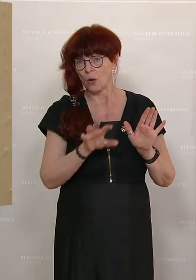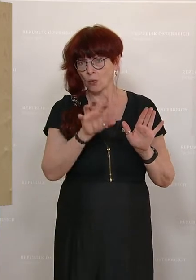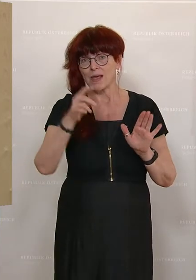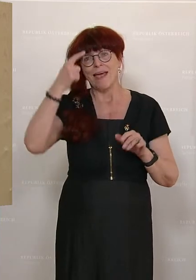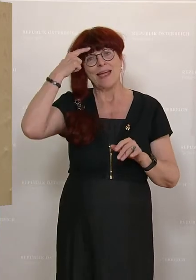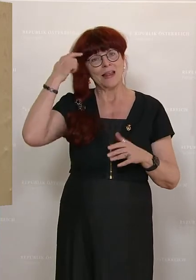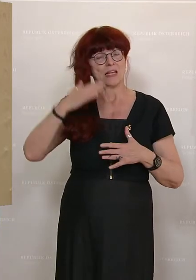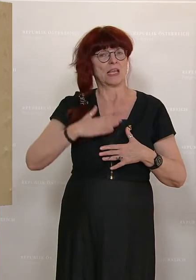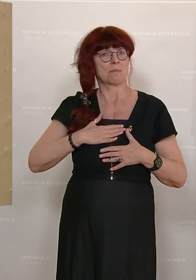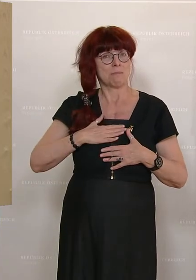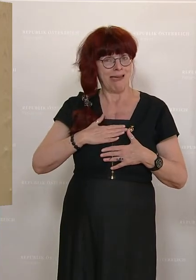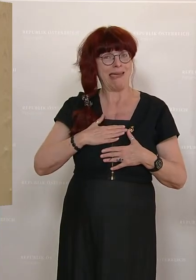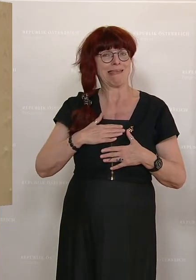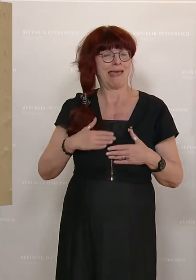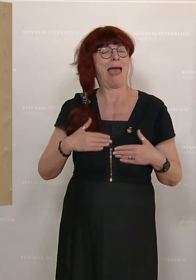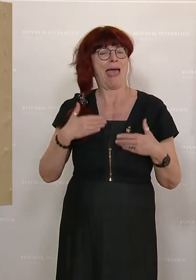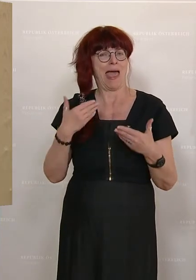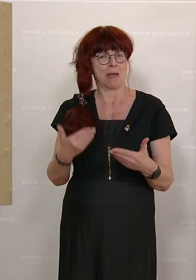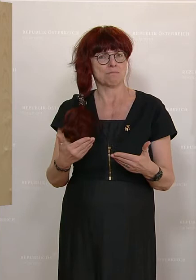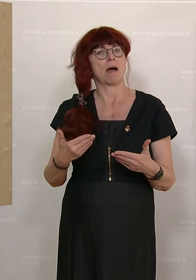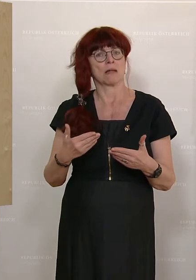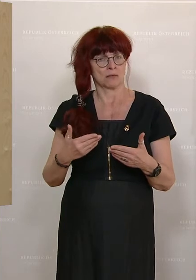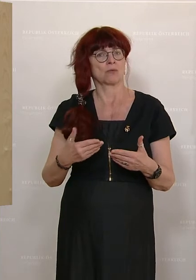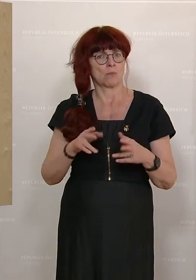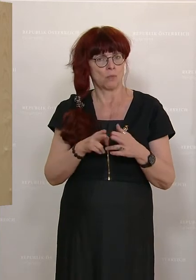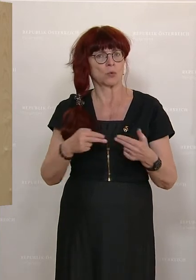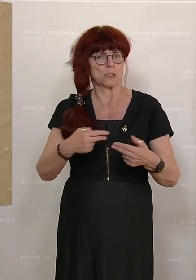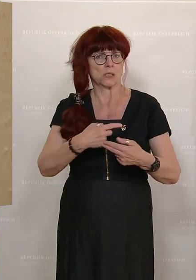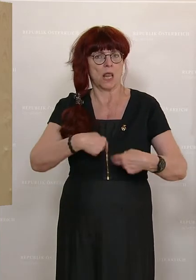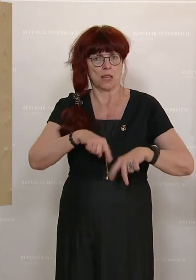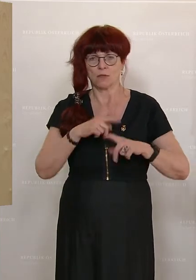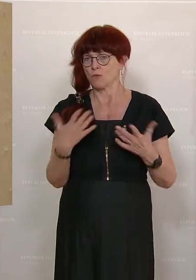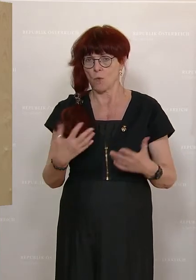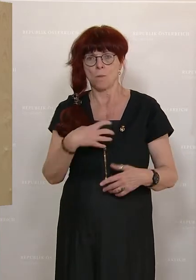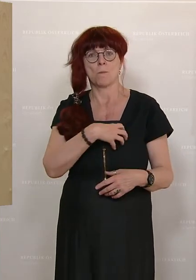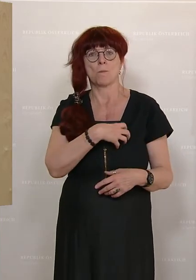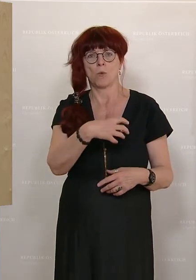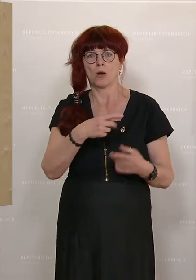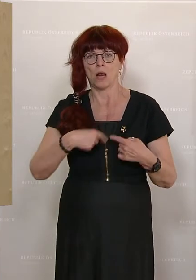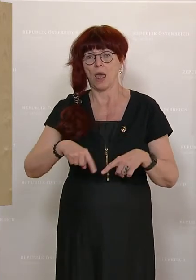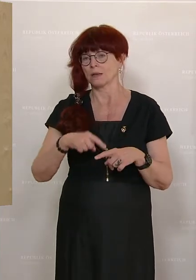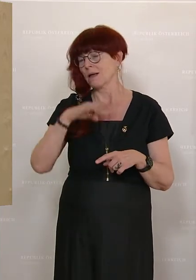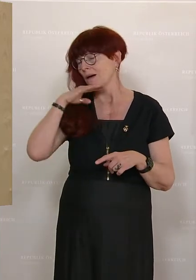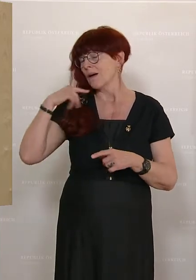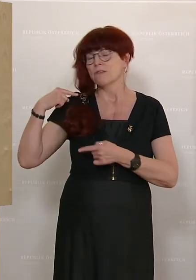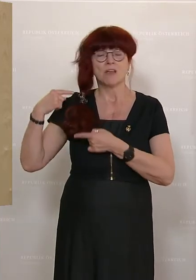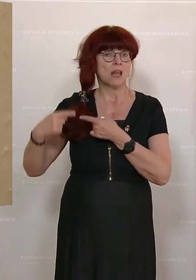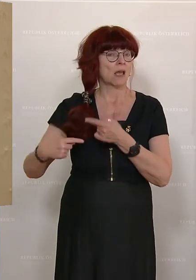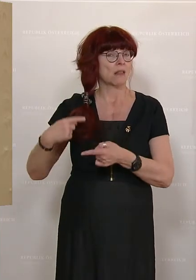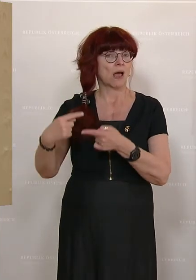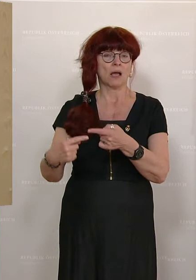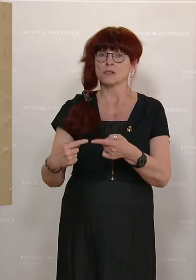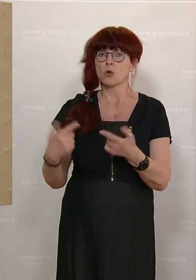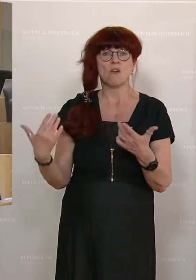in meinem Heimatbundesland, dem Burgenland. Weil auch dort war es für viele Generationen eine Frage, welcher Sprachgruppe man